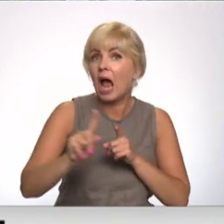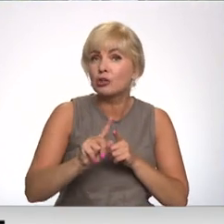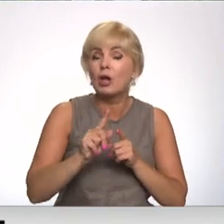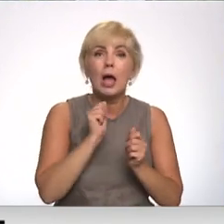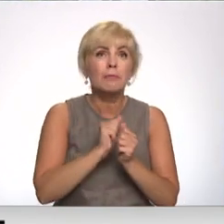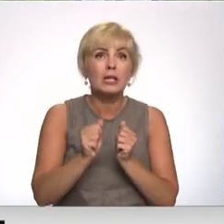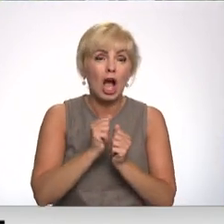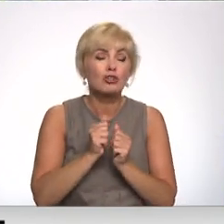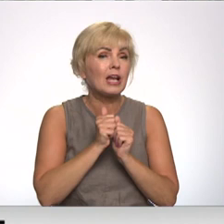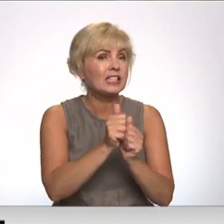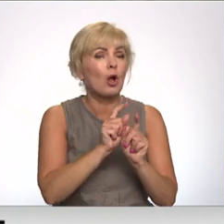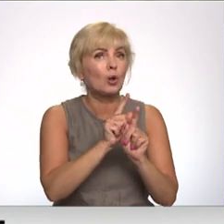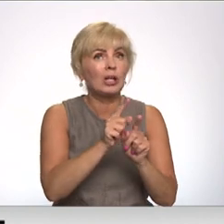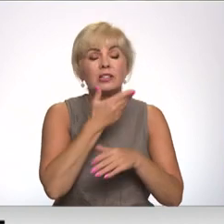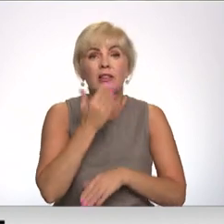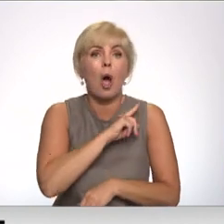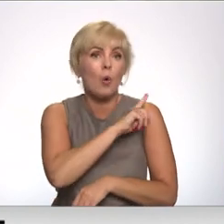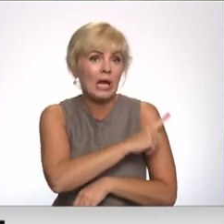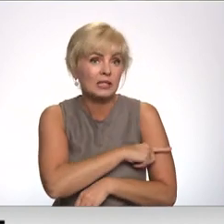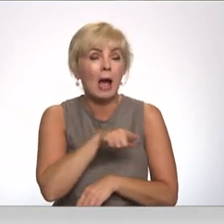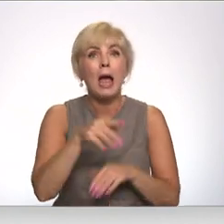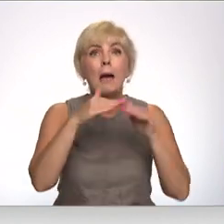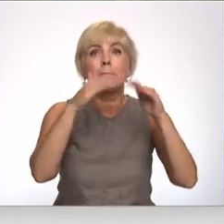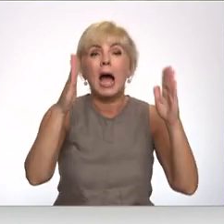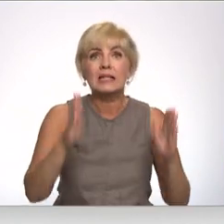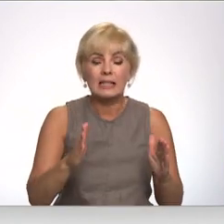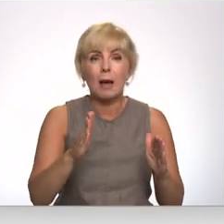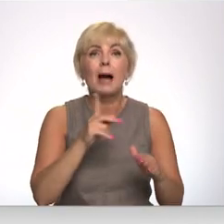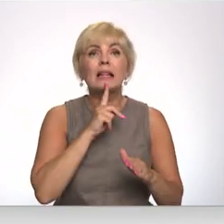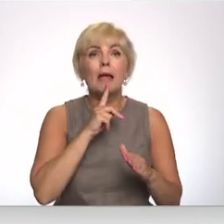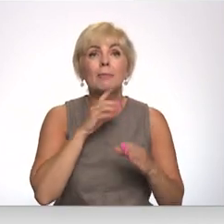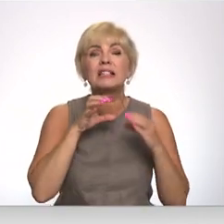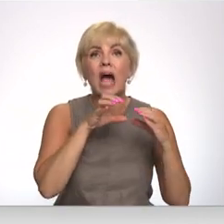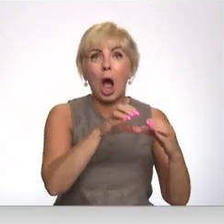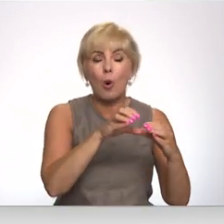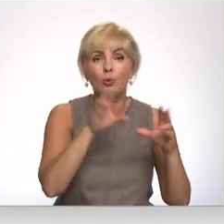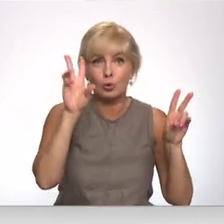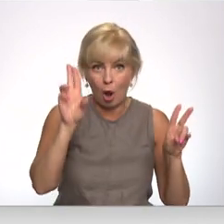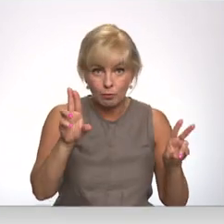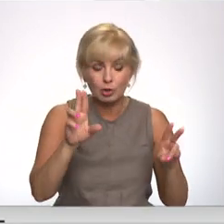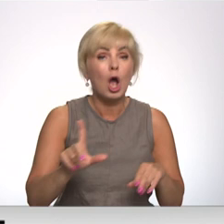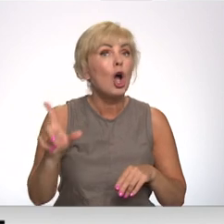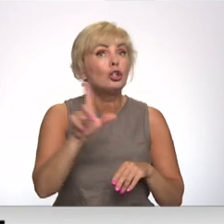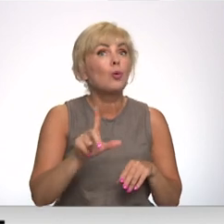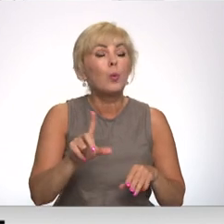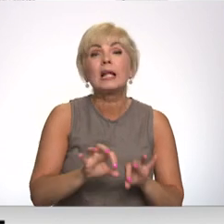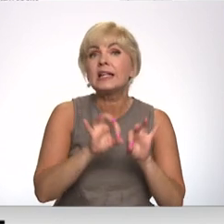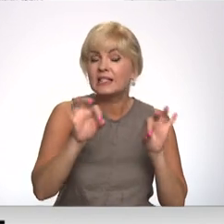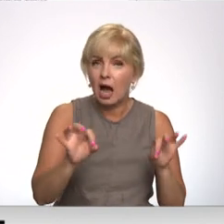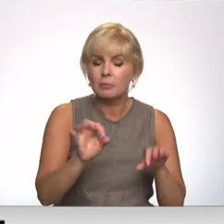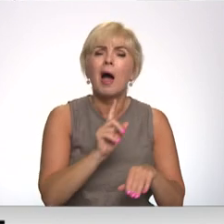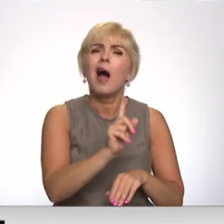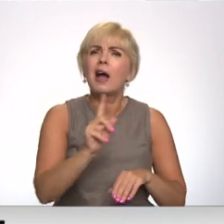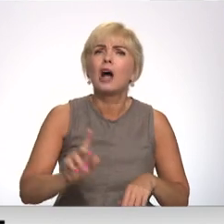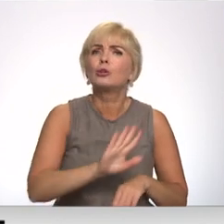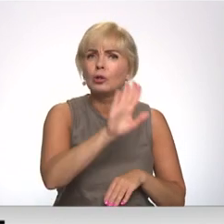izsakot nevienmēr ir iespējams. Tajā mājas lapā Liepājas autobusu parks no jūlija sākot katru